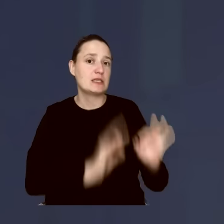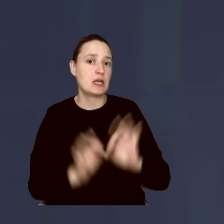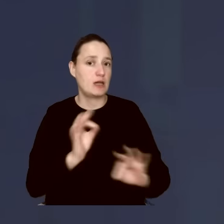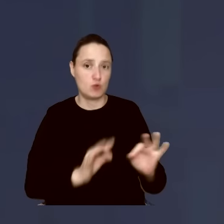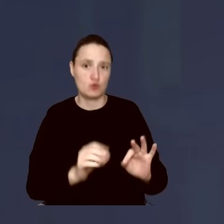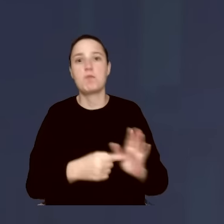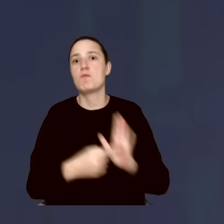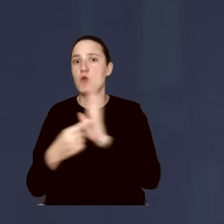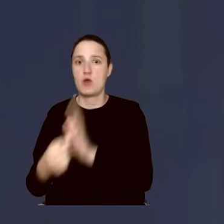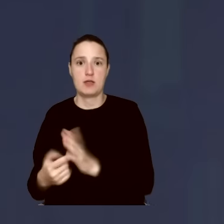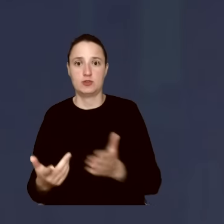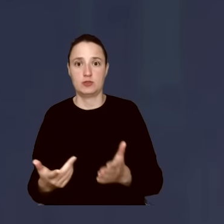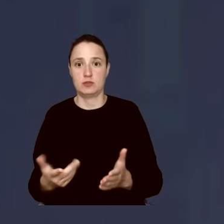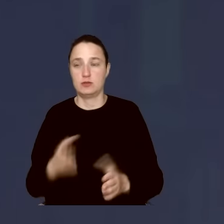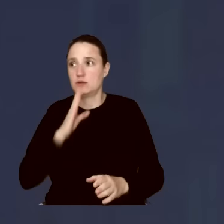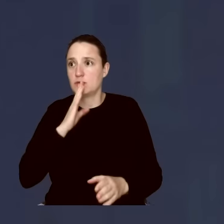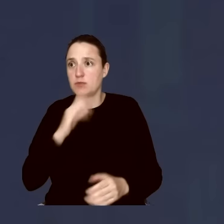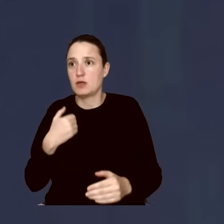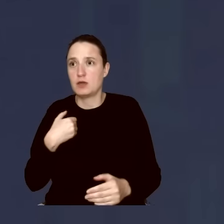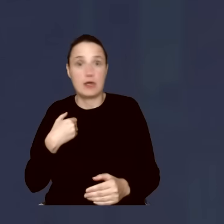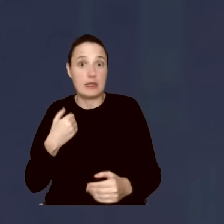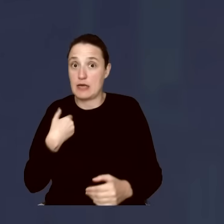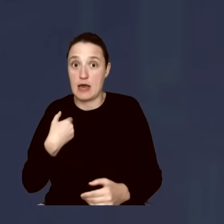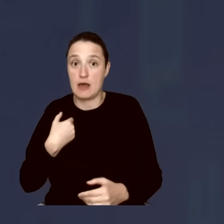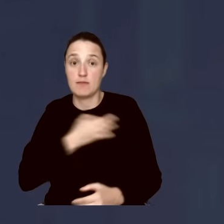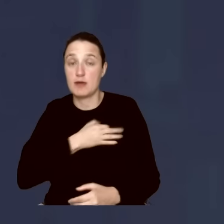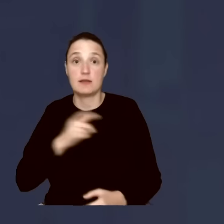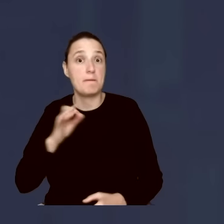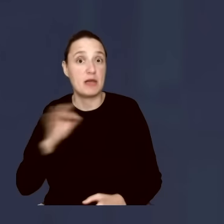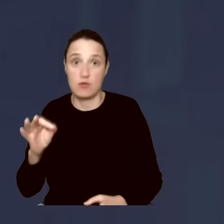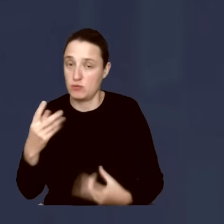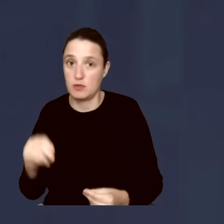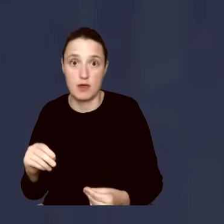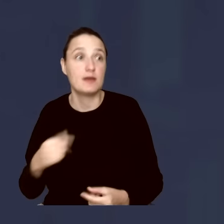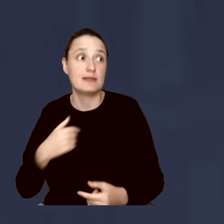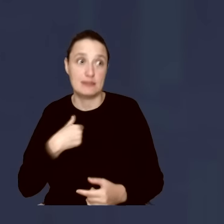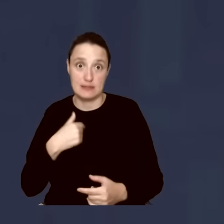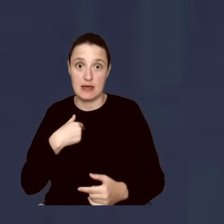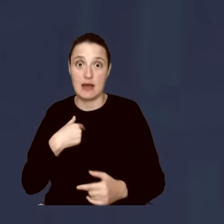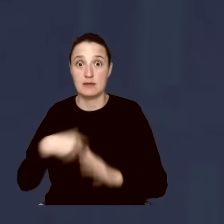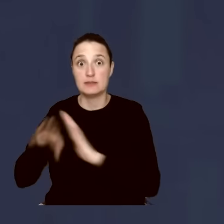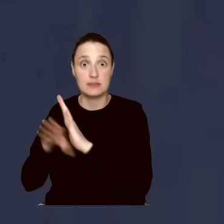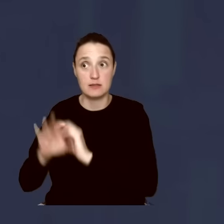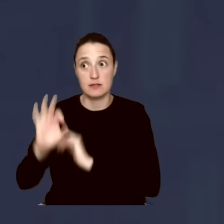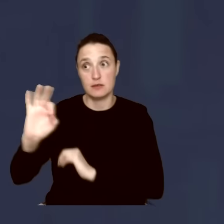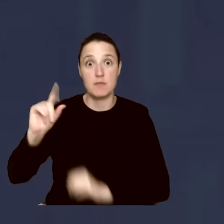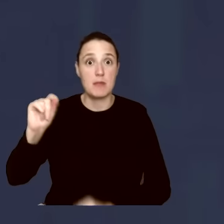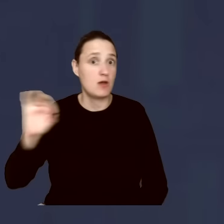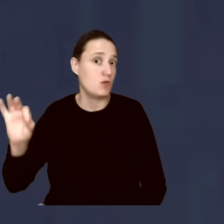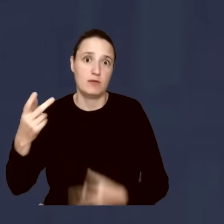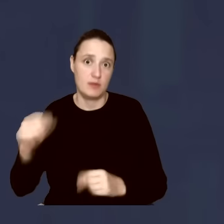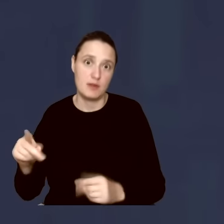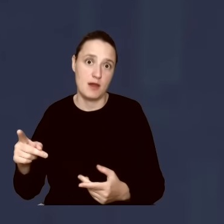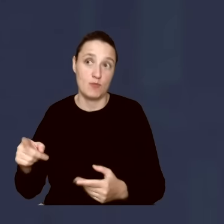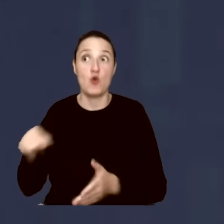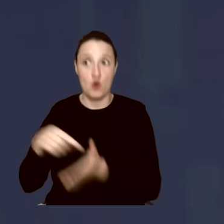chyba wywodzić się z Platformy Obywatelskiej albo kierować się takimi standardami, jakie obowiązują w Platformie tej partii,